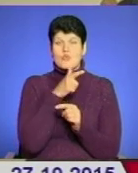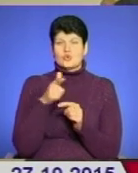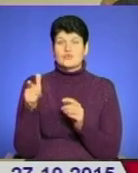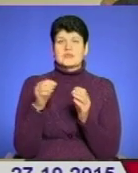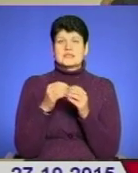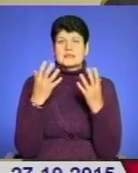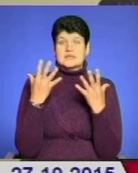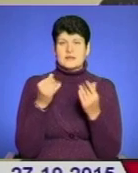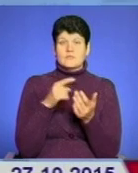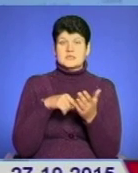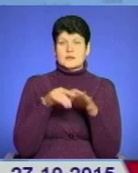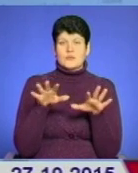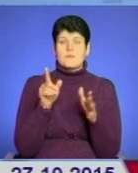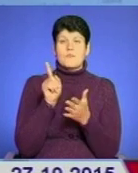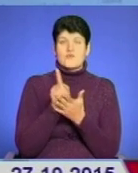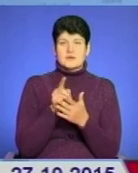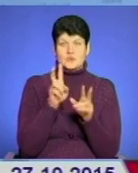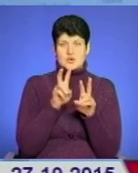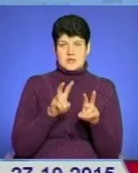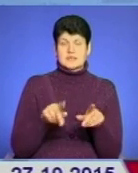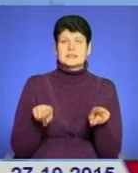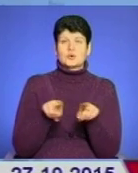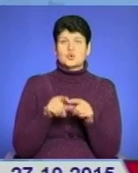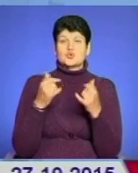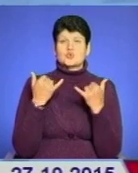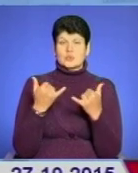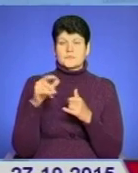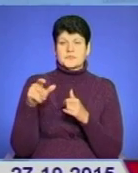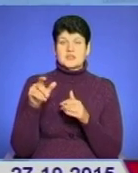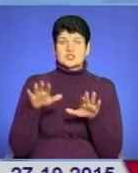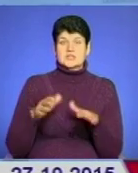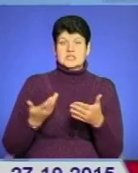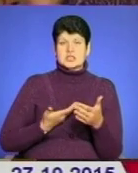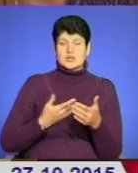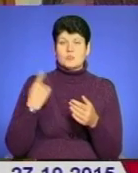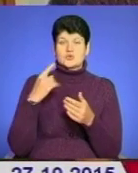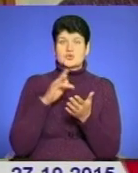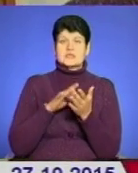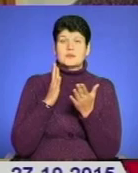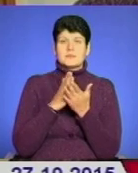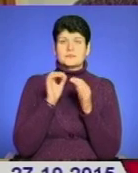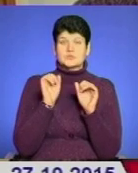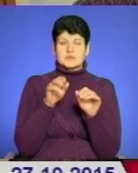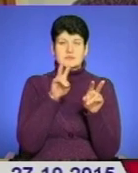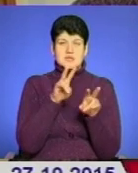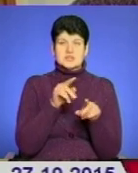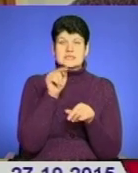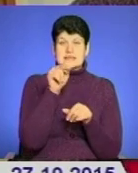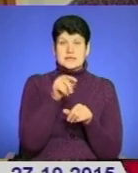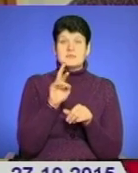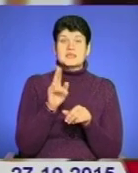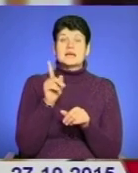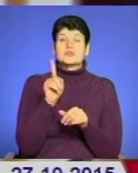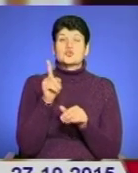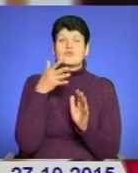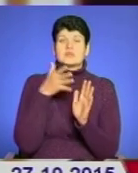міський голова повинен її розглянути. Також вже сьогодні жителі обласного центру мають змогу стежити за тим, як і на що